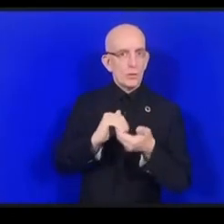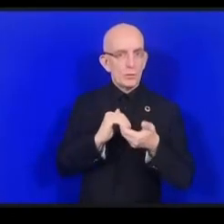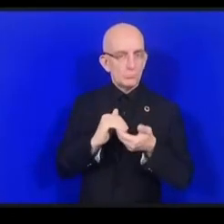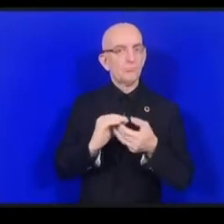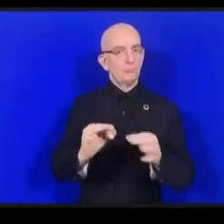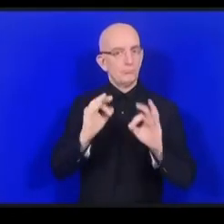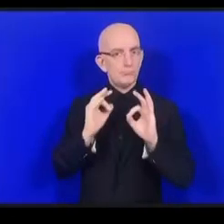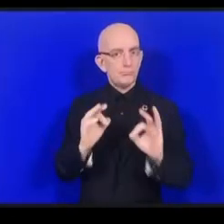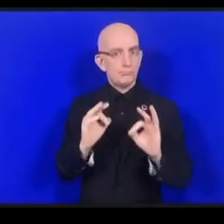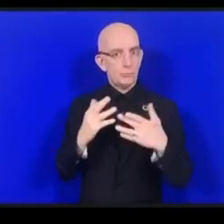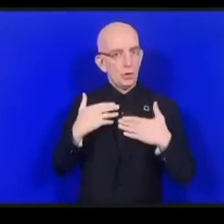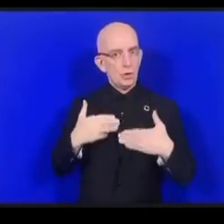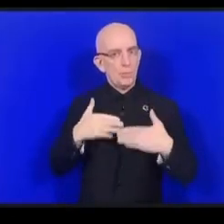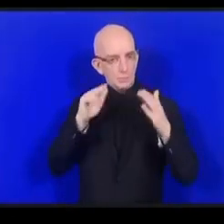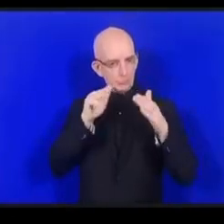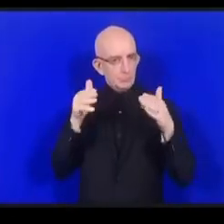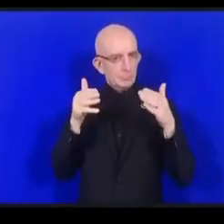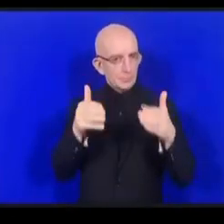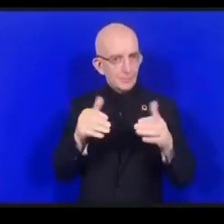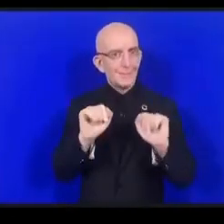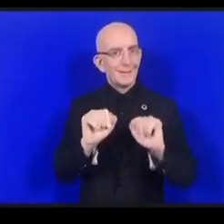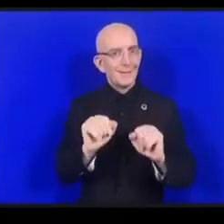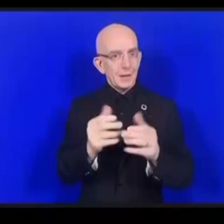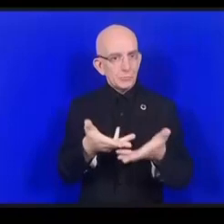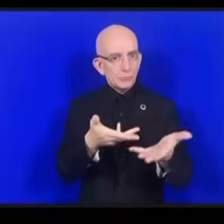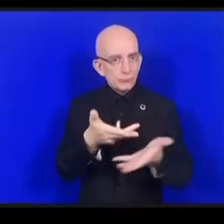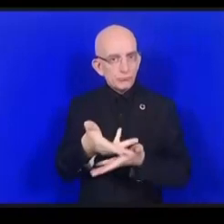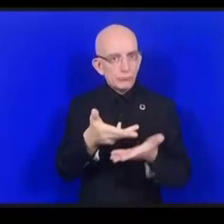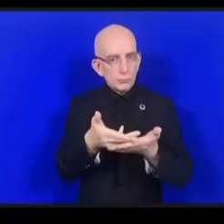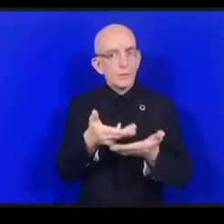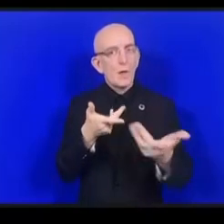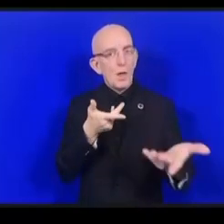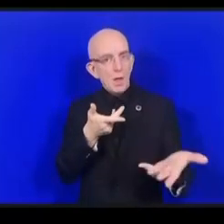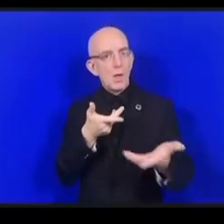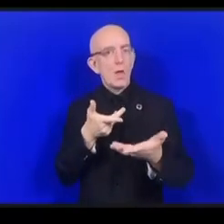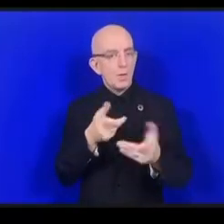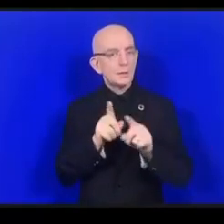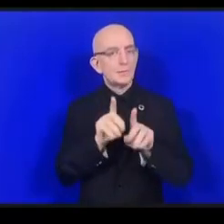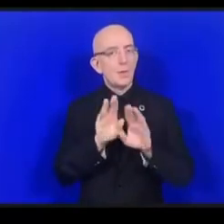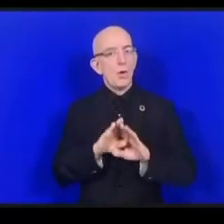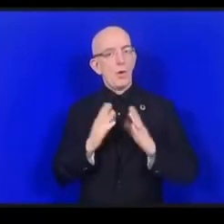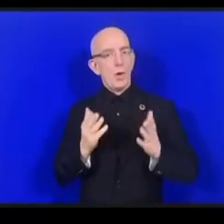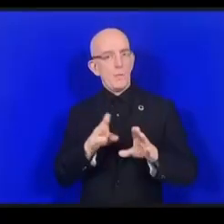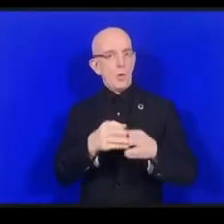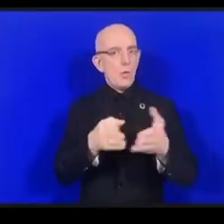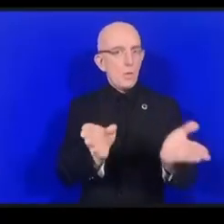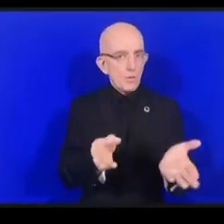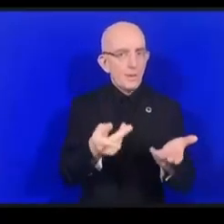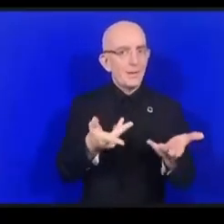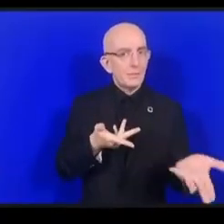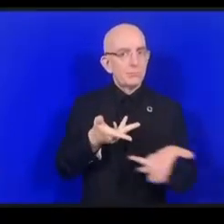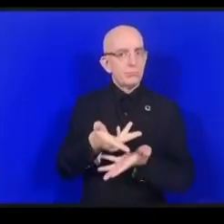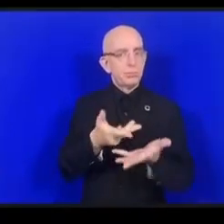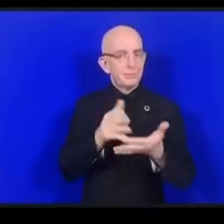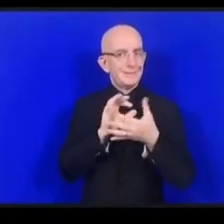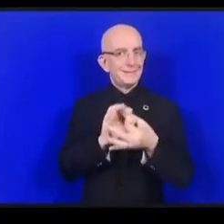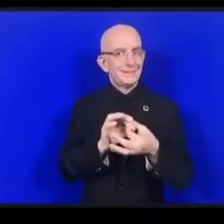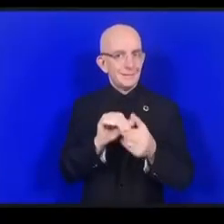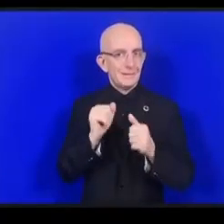يطال به أهداف تنمية المستدامة وتسريع وصول إليها شكرا شكرا لكم نعم لقد فكرنا في هذا